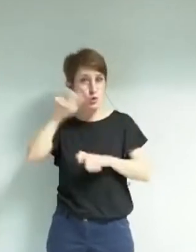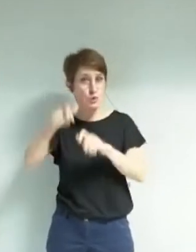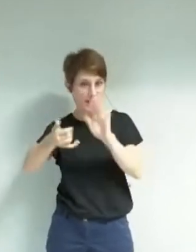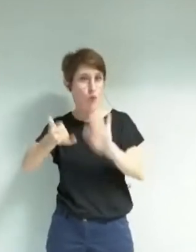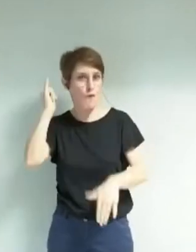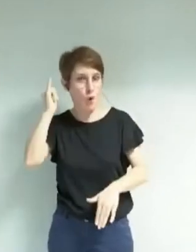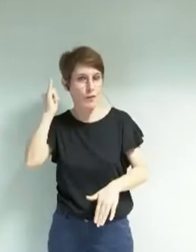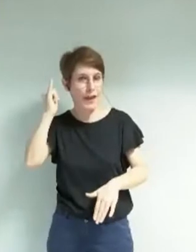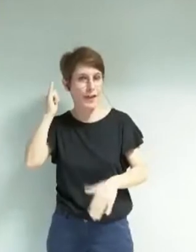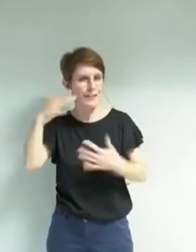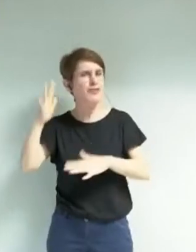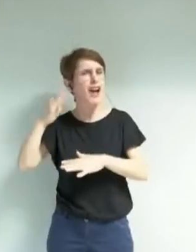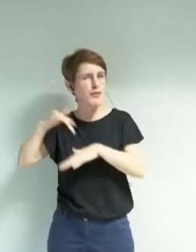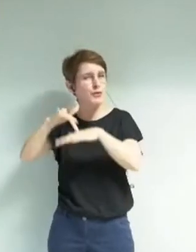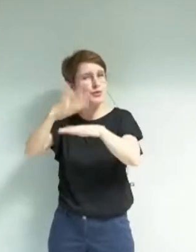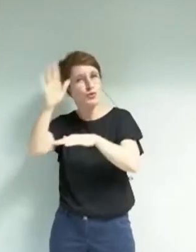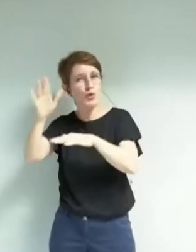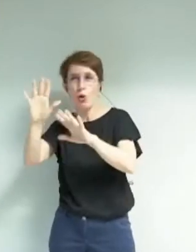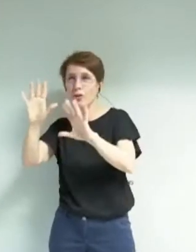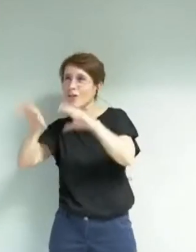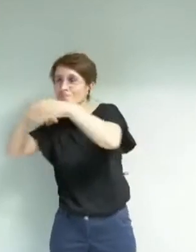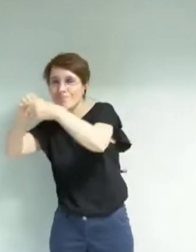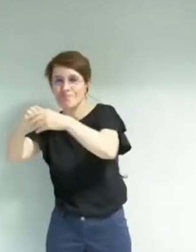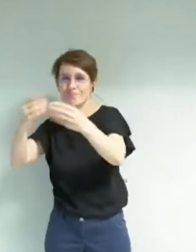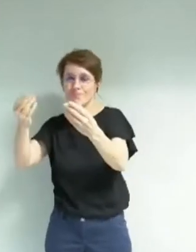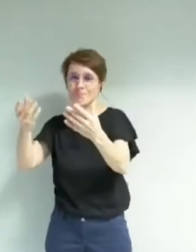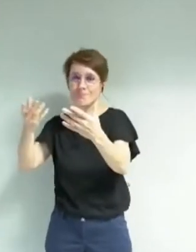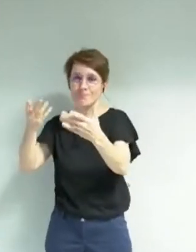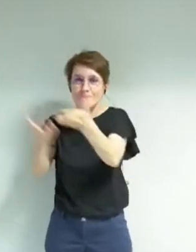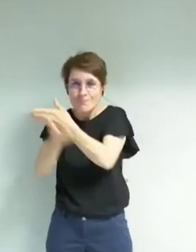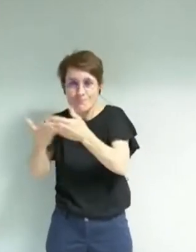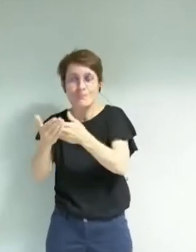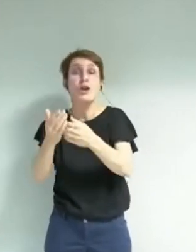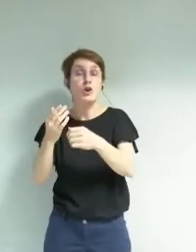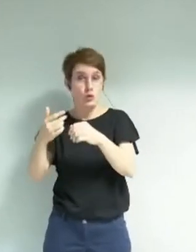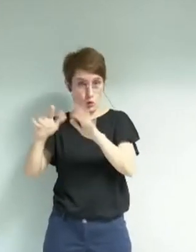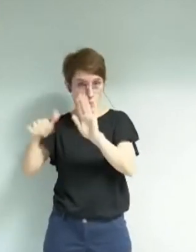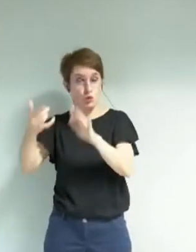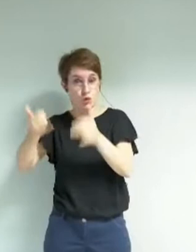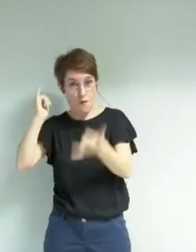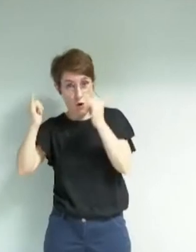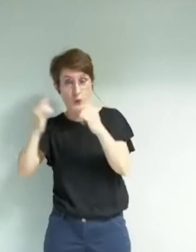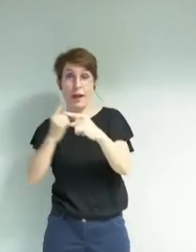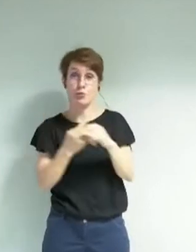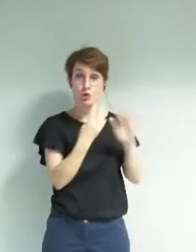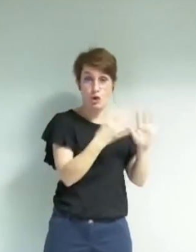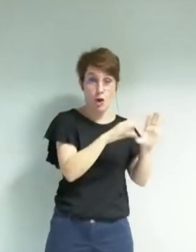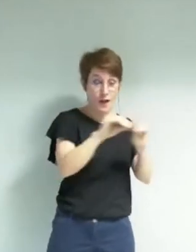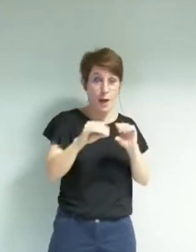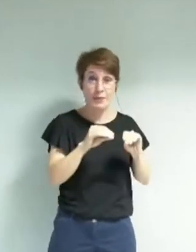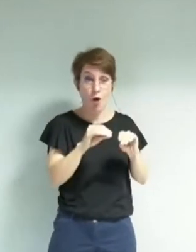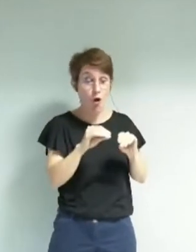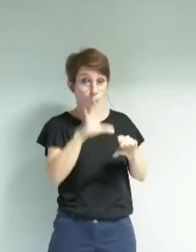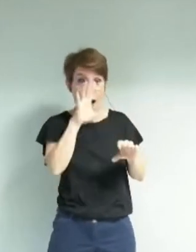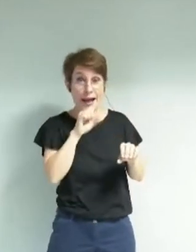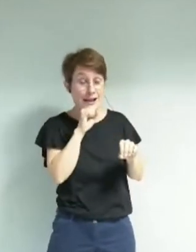déjà participé à des dispositifs de participation de la ville, et 9 habitants et habitantes contactés par un tirage au